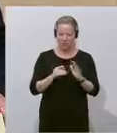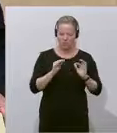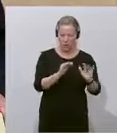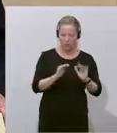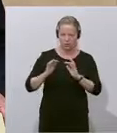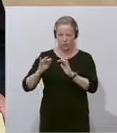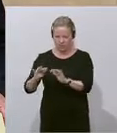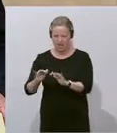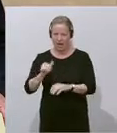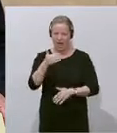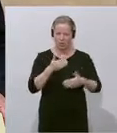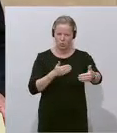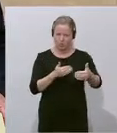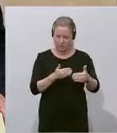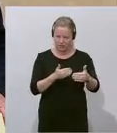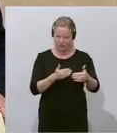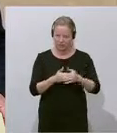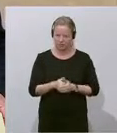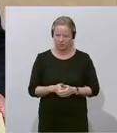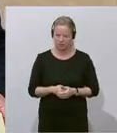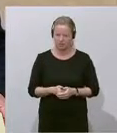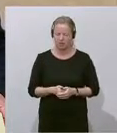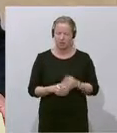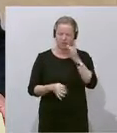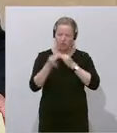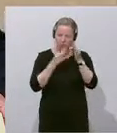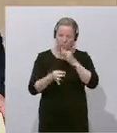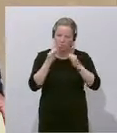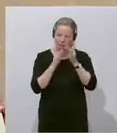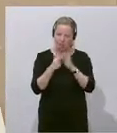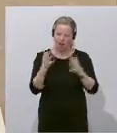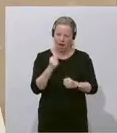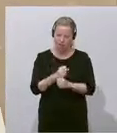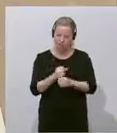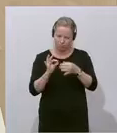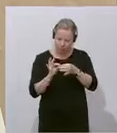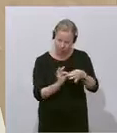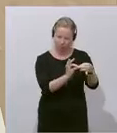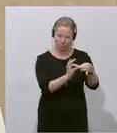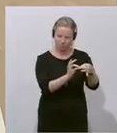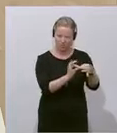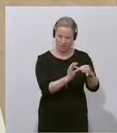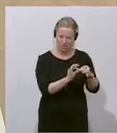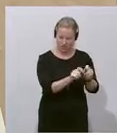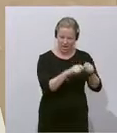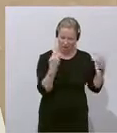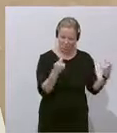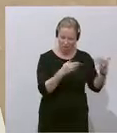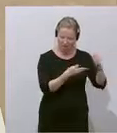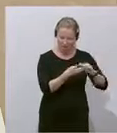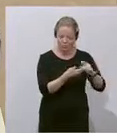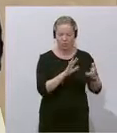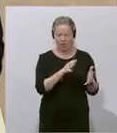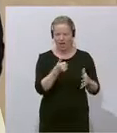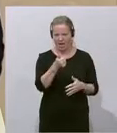kurzen mit Informationen über die Buchhaltung an den Falter, eine Buchhaltung umfasst etwa ein Gigabyte, und